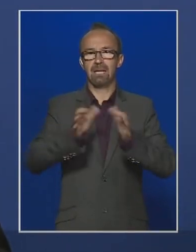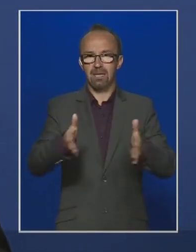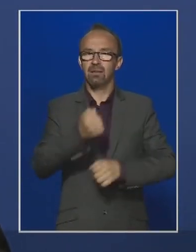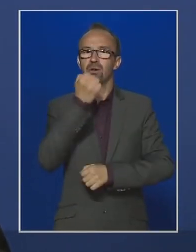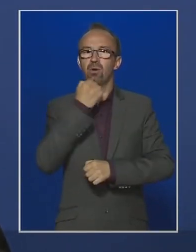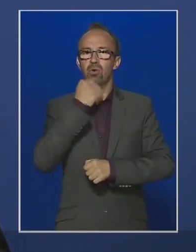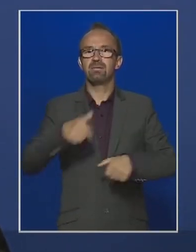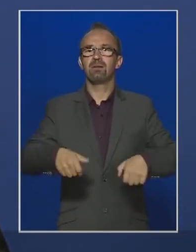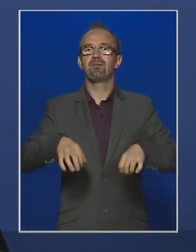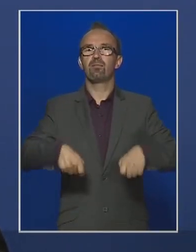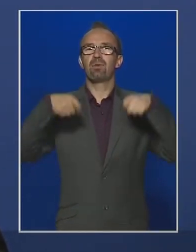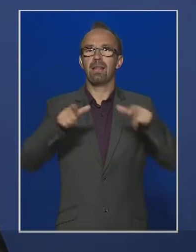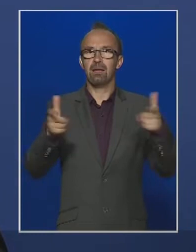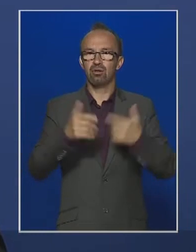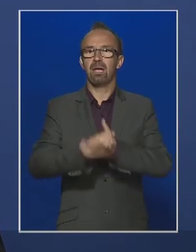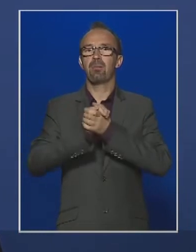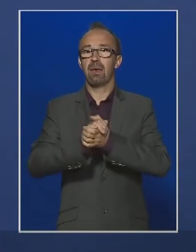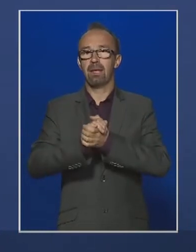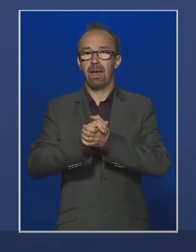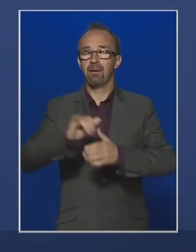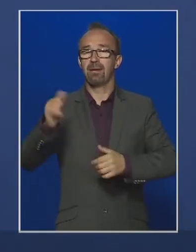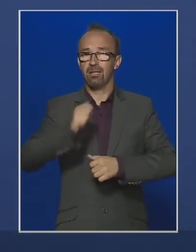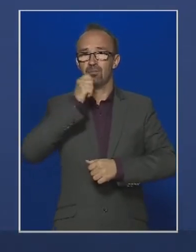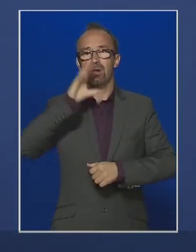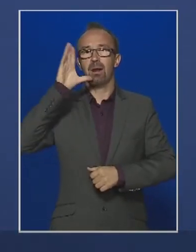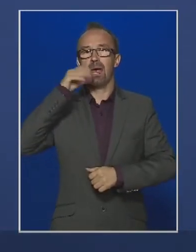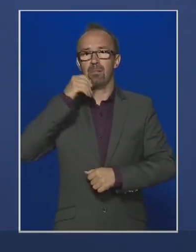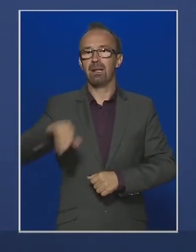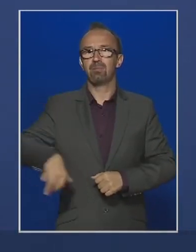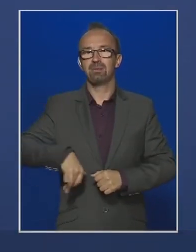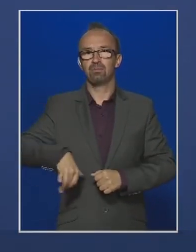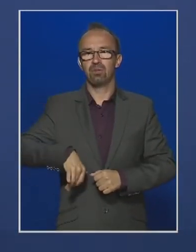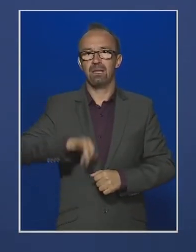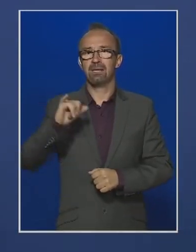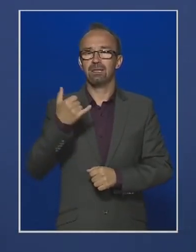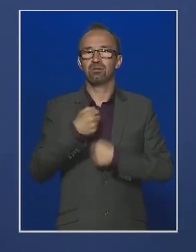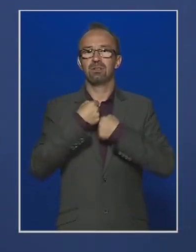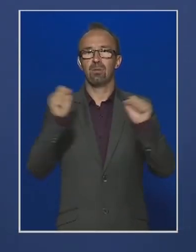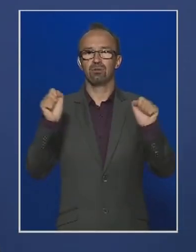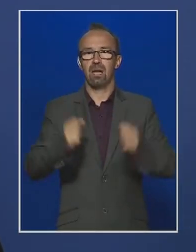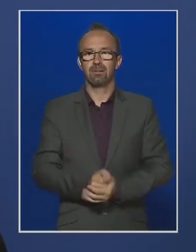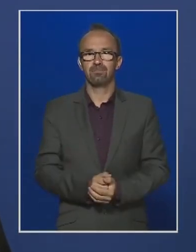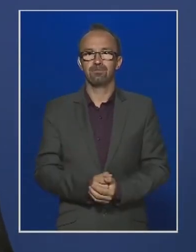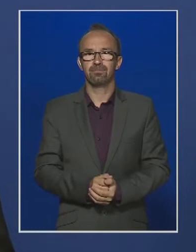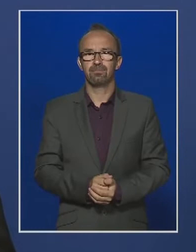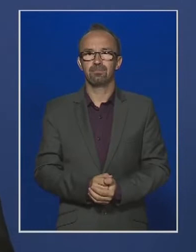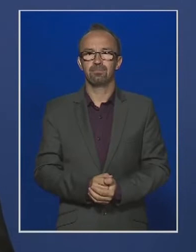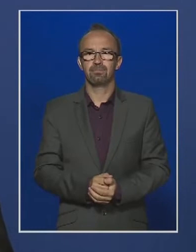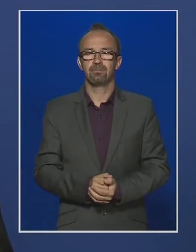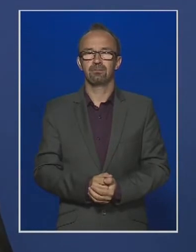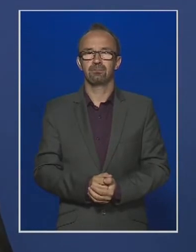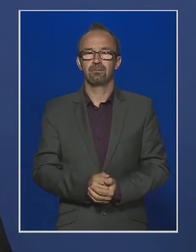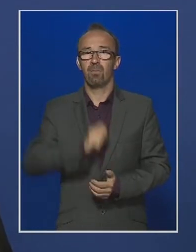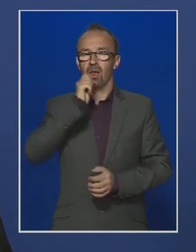őrzik Magyarország függetlenségét, békéjét és a magyar emberek biztonságát és szabadságát. Abban,